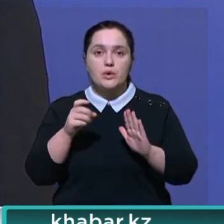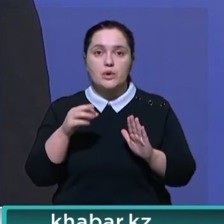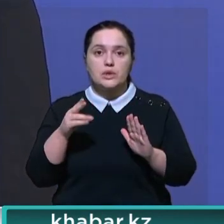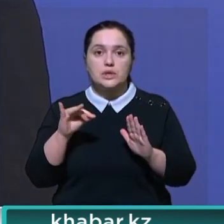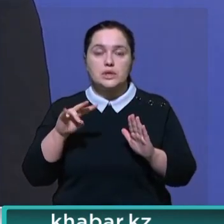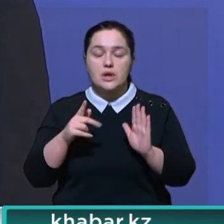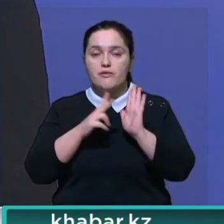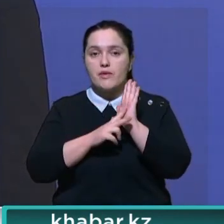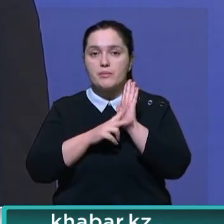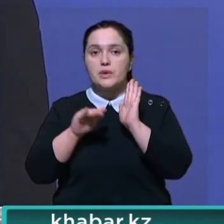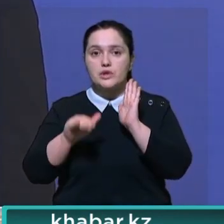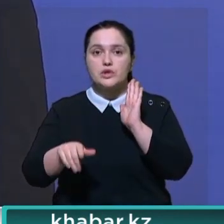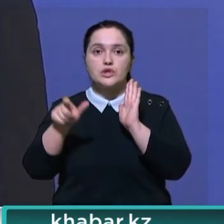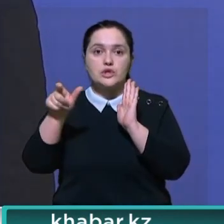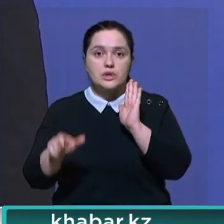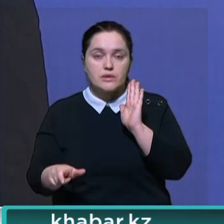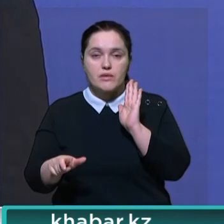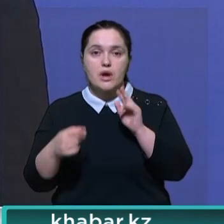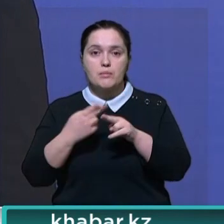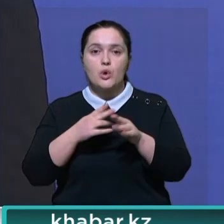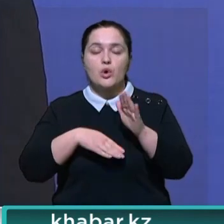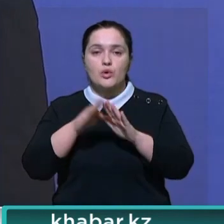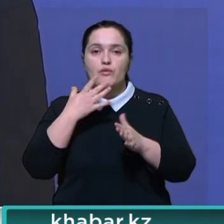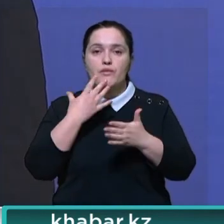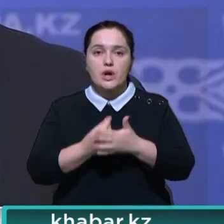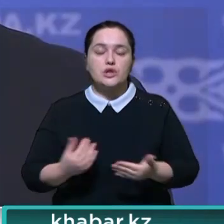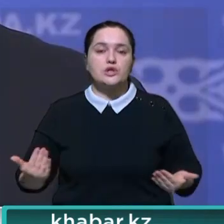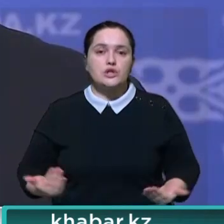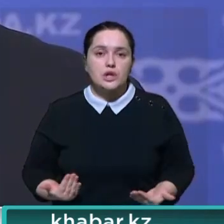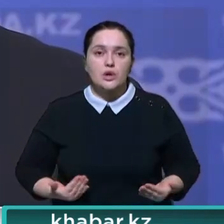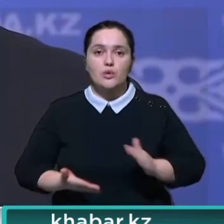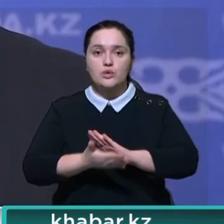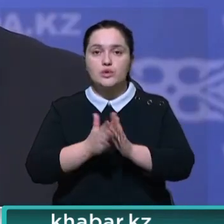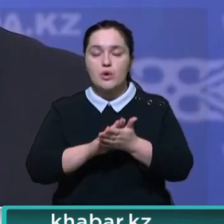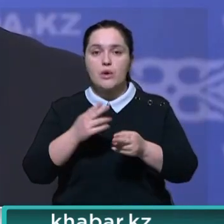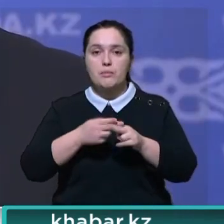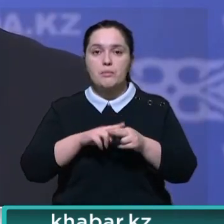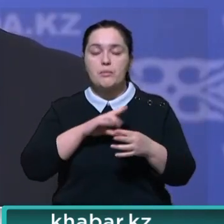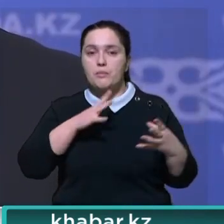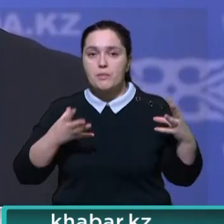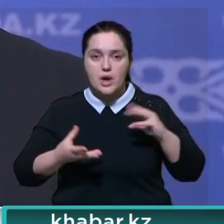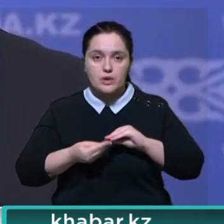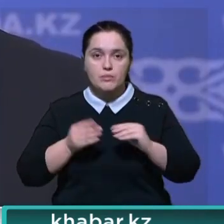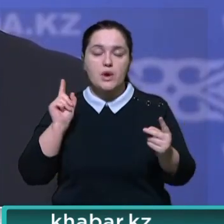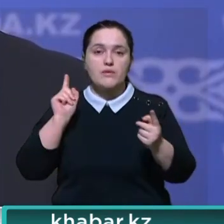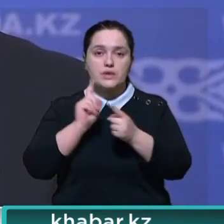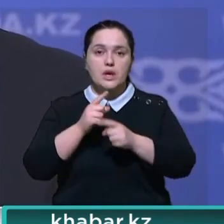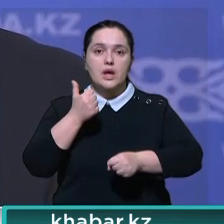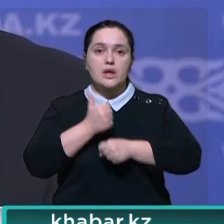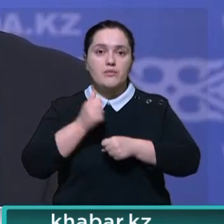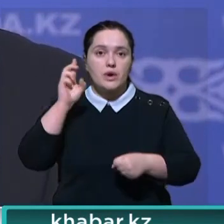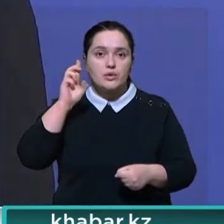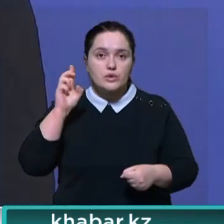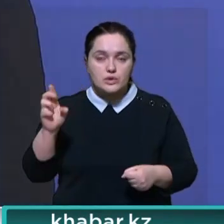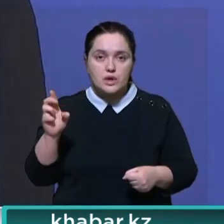80 тысяч человек смогли улучшить свои жилищные условия. По итогам встречи глава государства